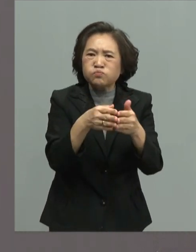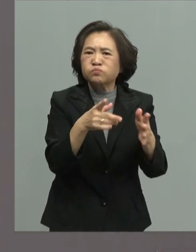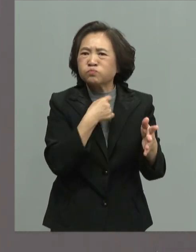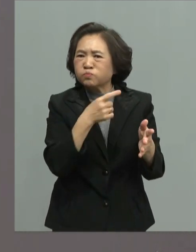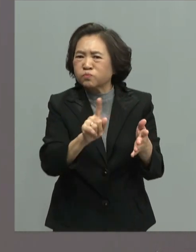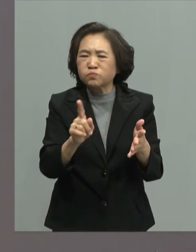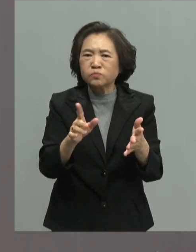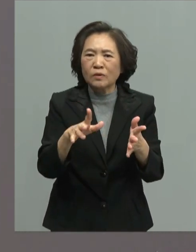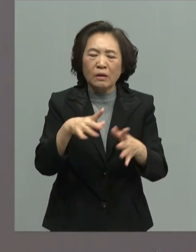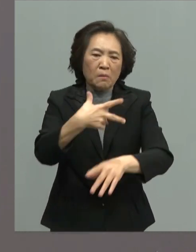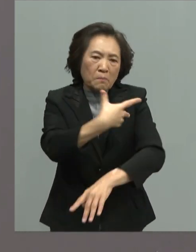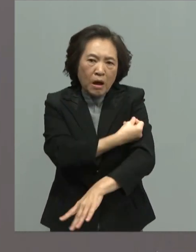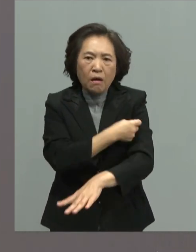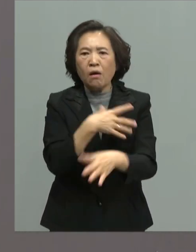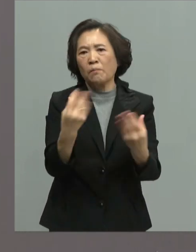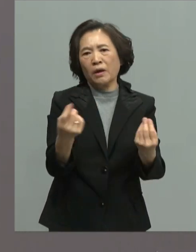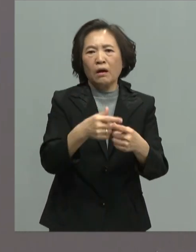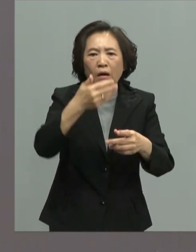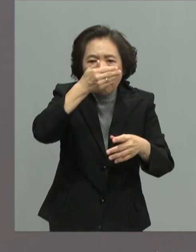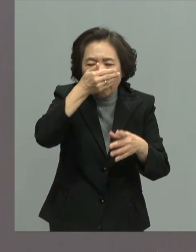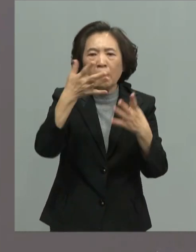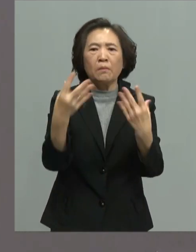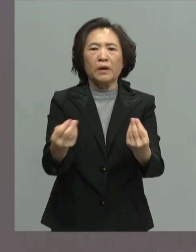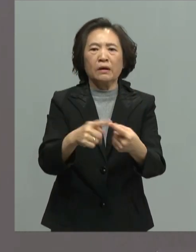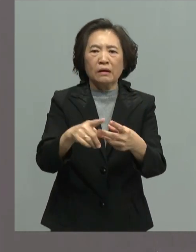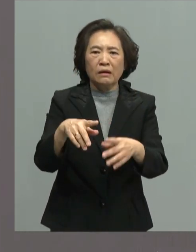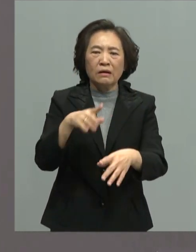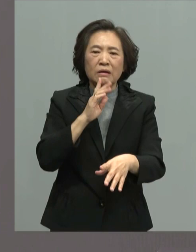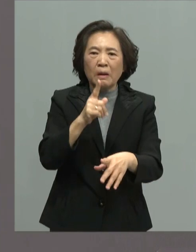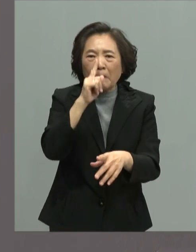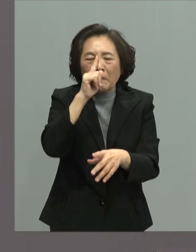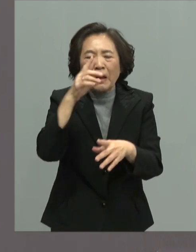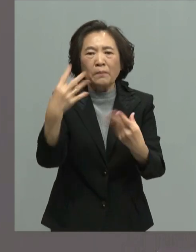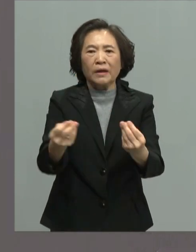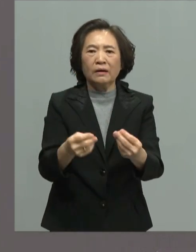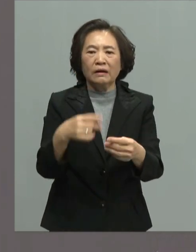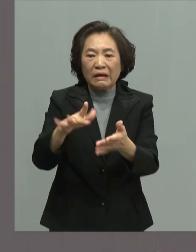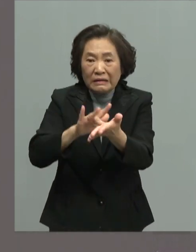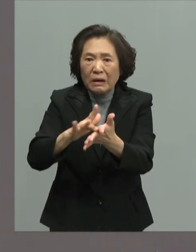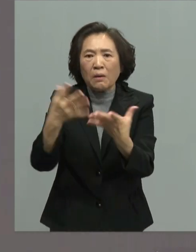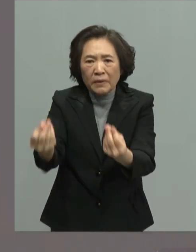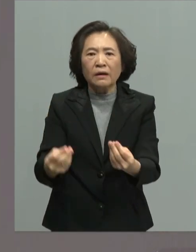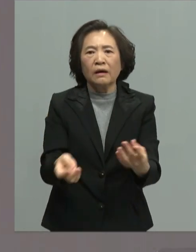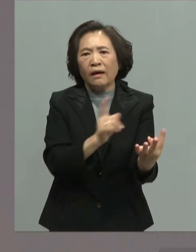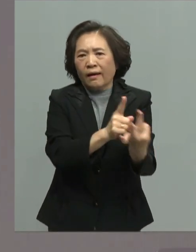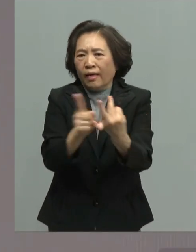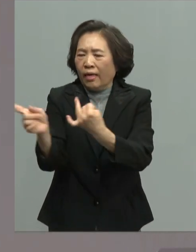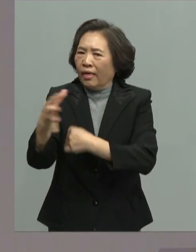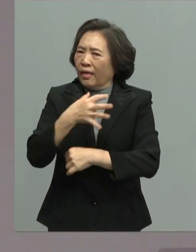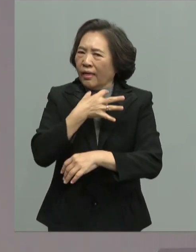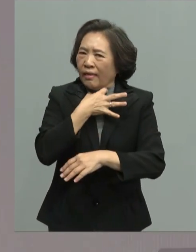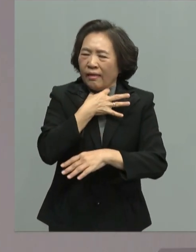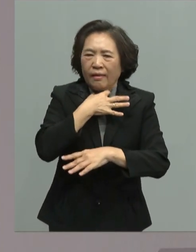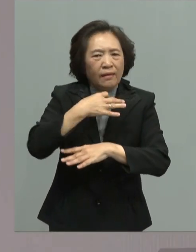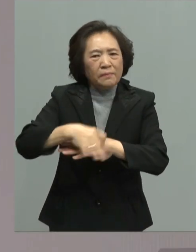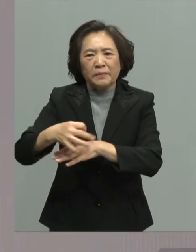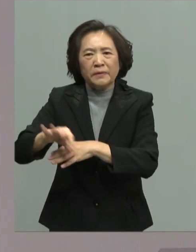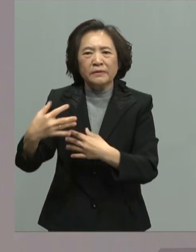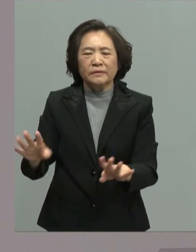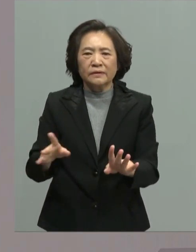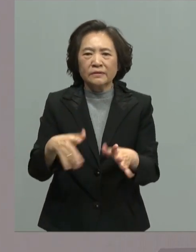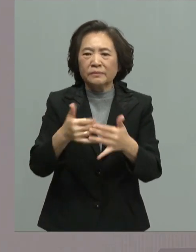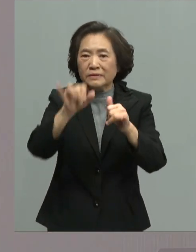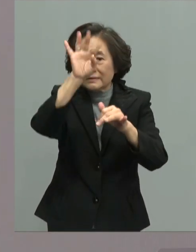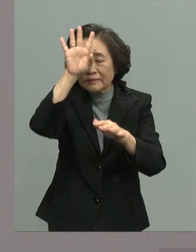疫苗也欠口罩也欠快筛也欠利用也欠所以民进党最近这几年